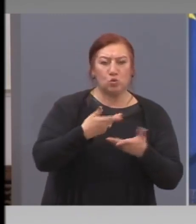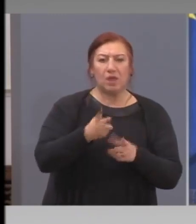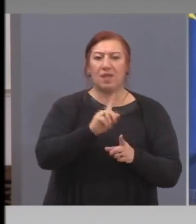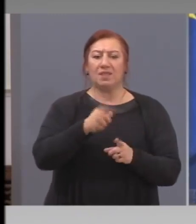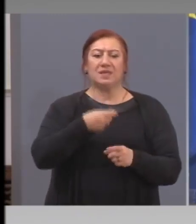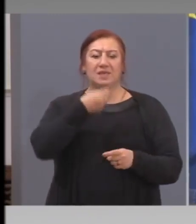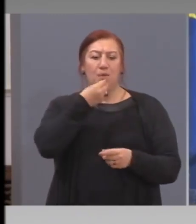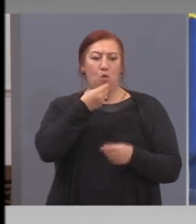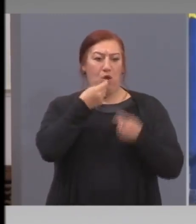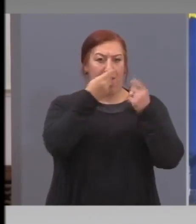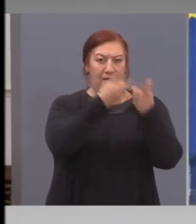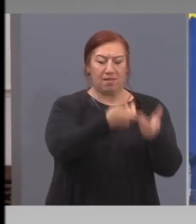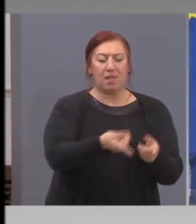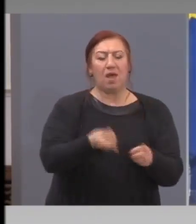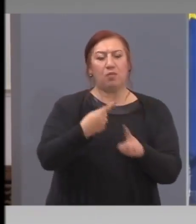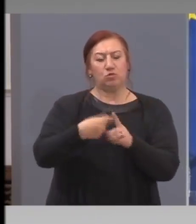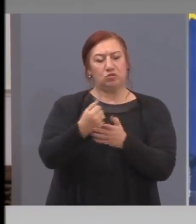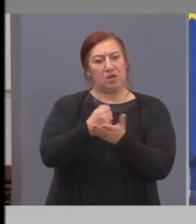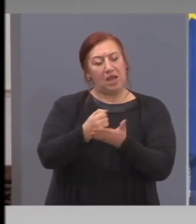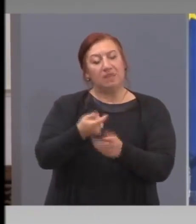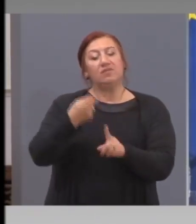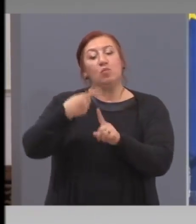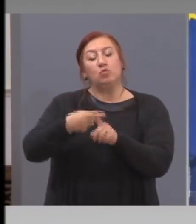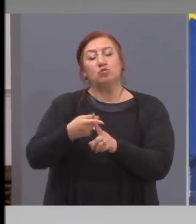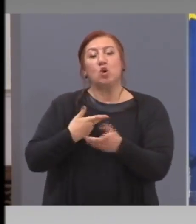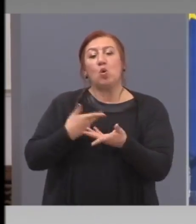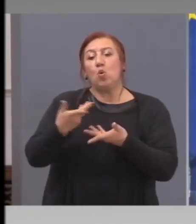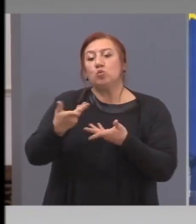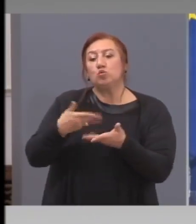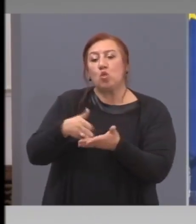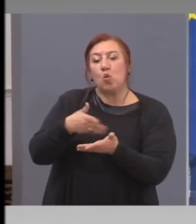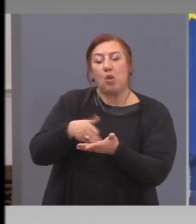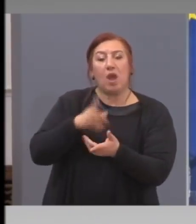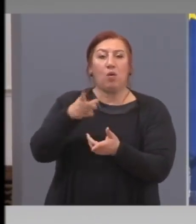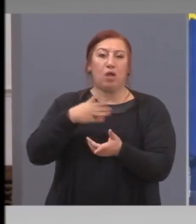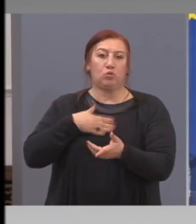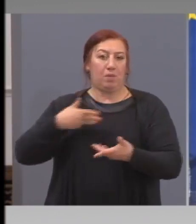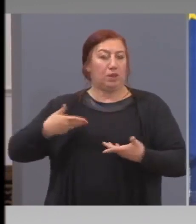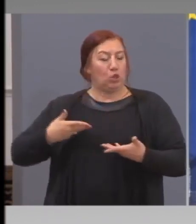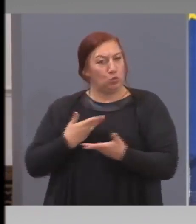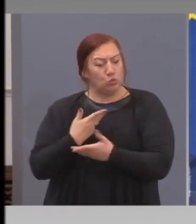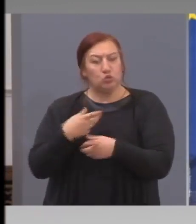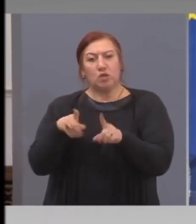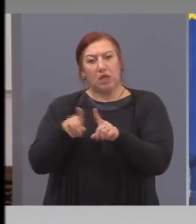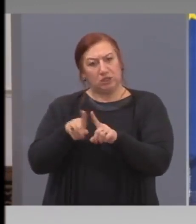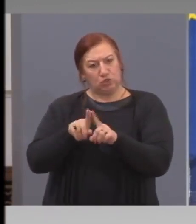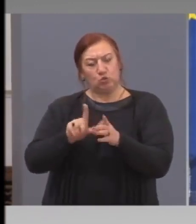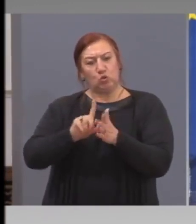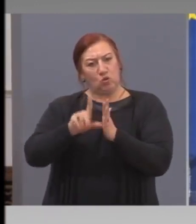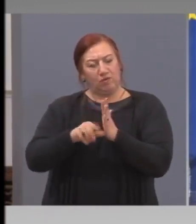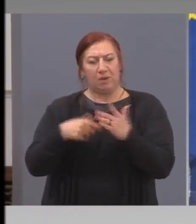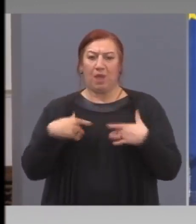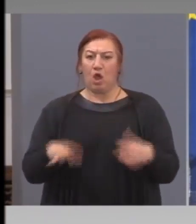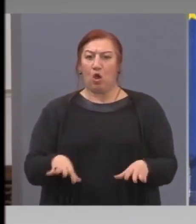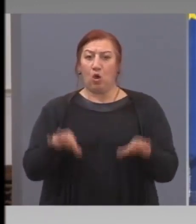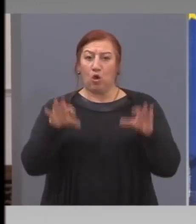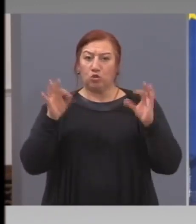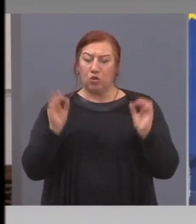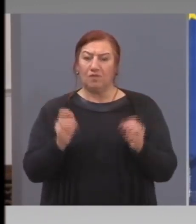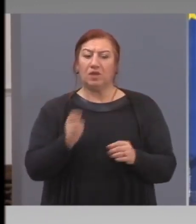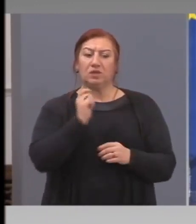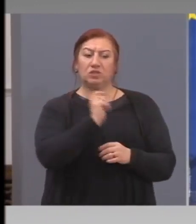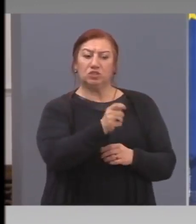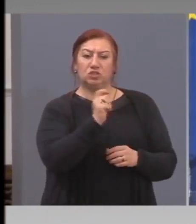медикаменти, но включително и услуги, от които те имат нужда. Като същевременно сме в готовност да раздадем и до